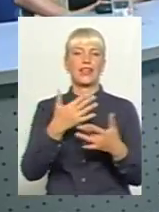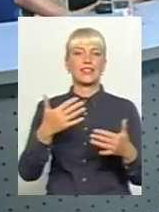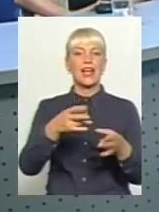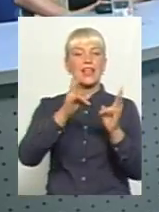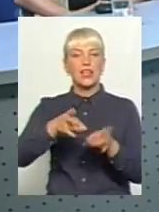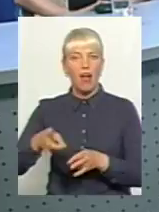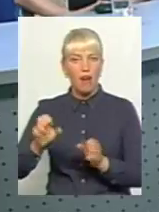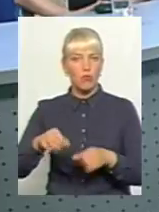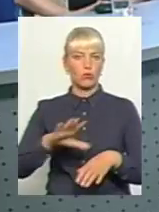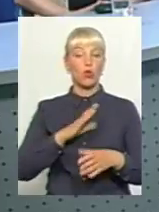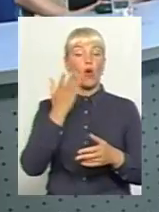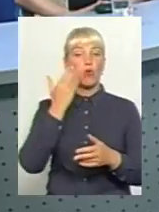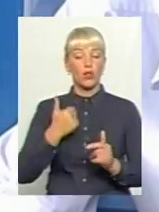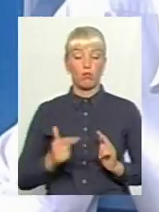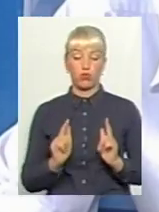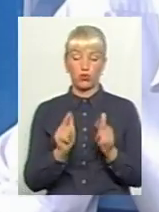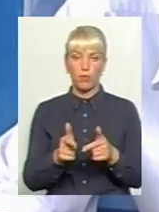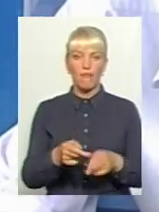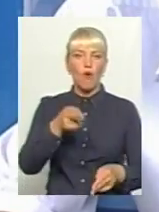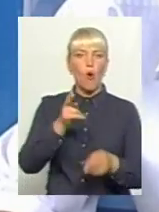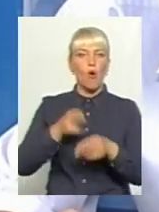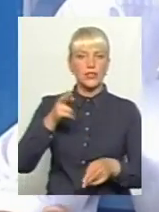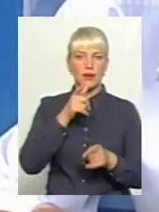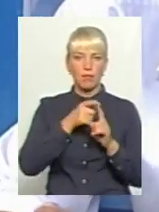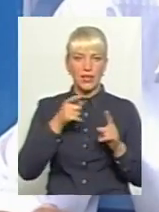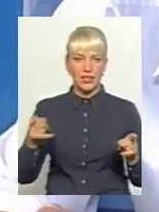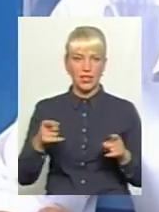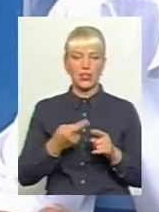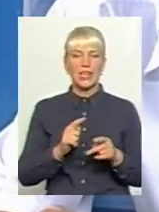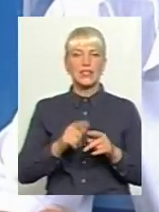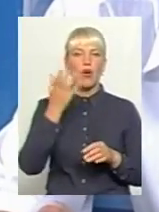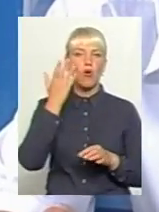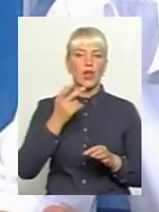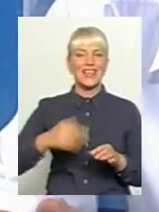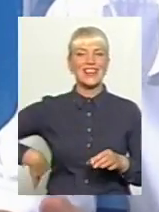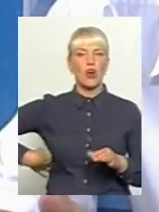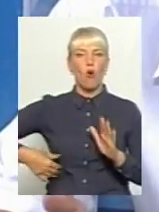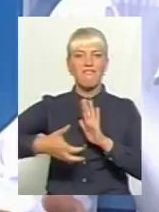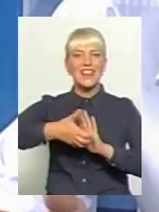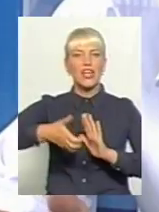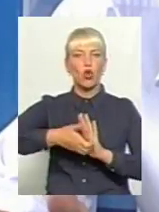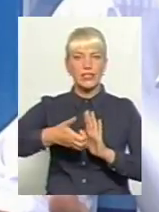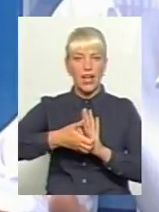Коли вони до нас поступають у гострому періоді, це гострий період гострої ниркової недостатньості, це значить, що